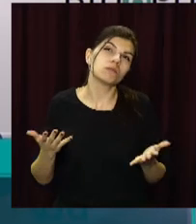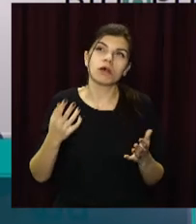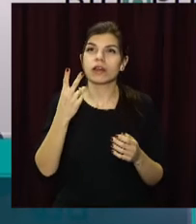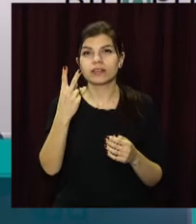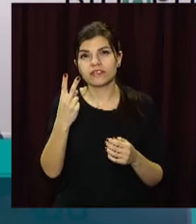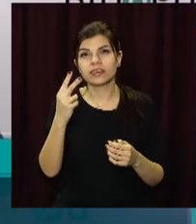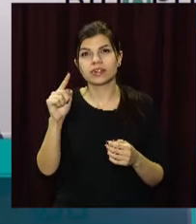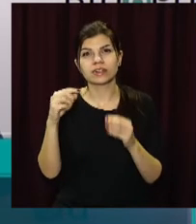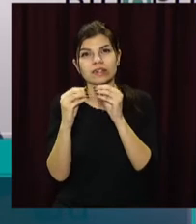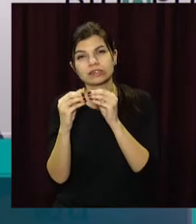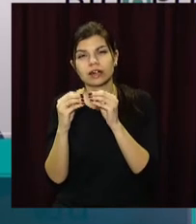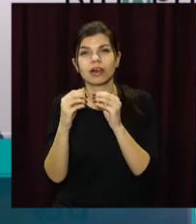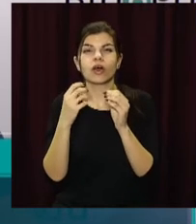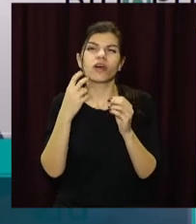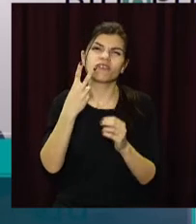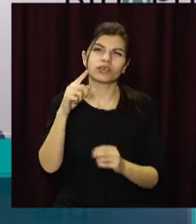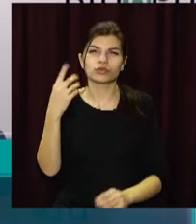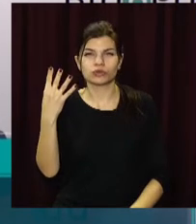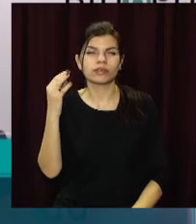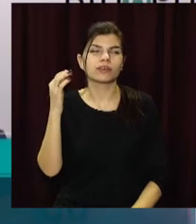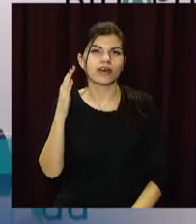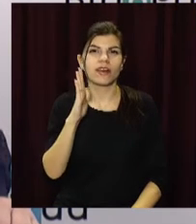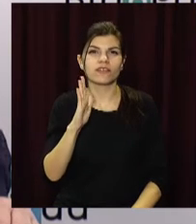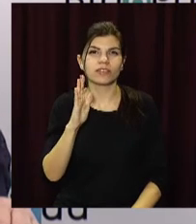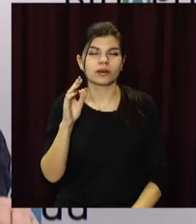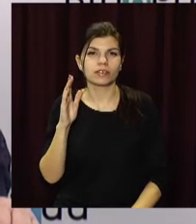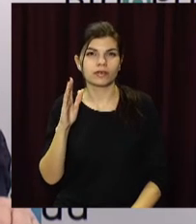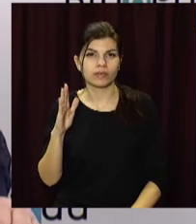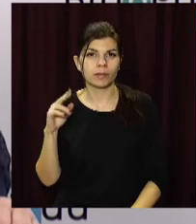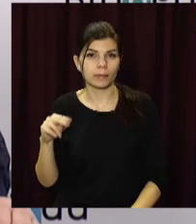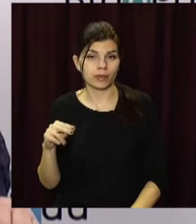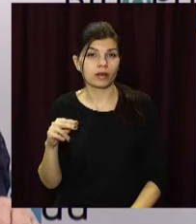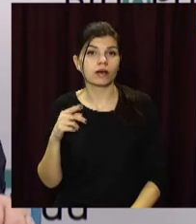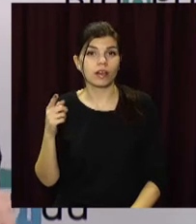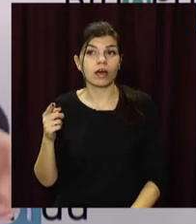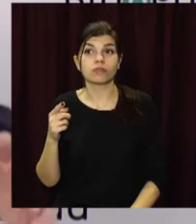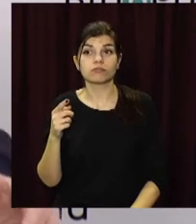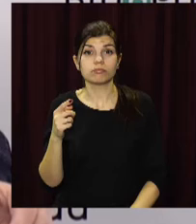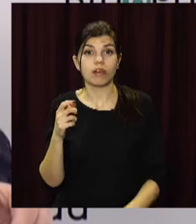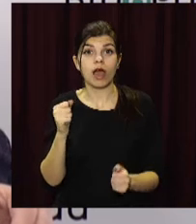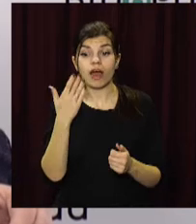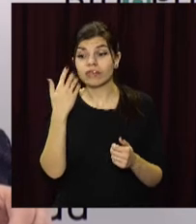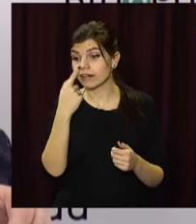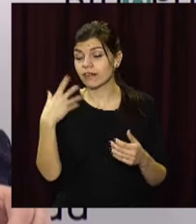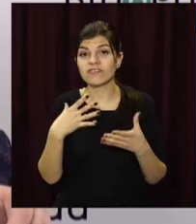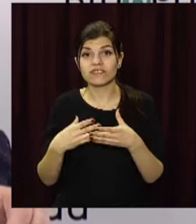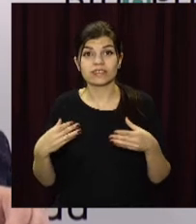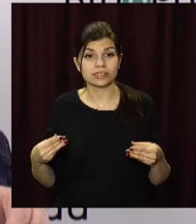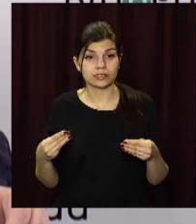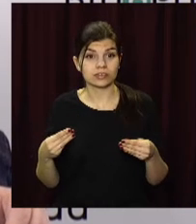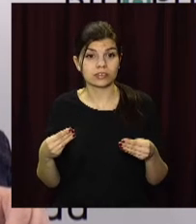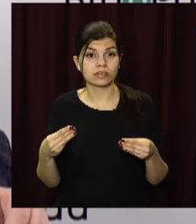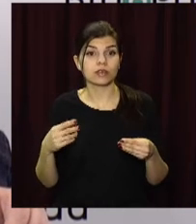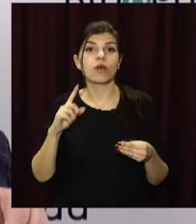до 4 відсотків ВВП. А локдаун, що був весною попереднього року,